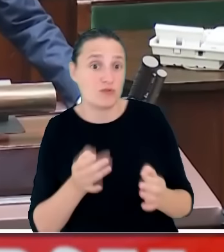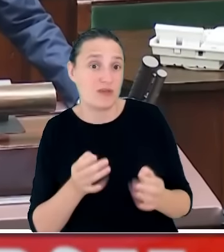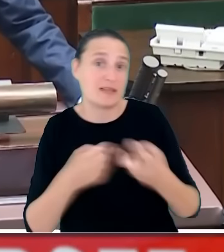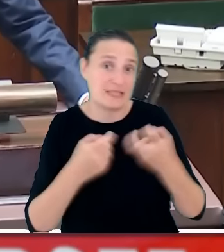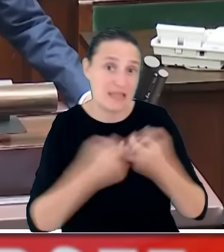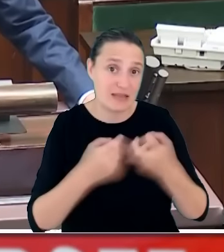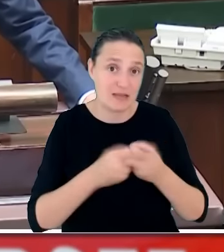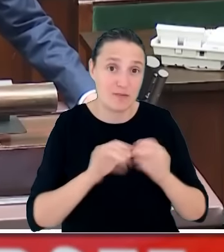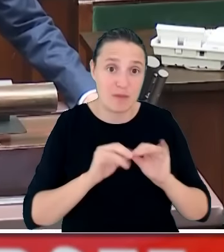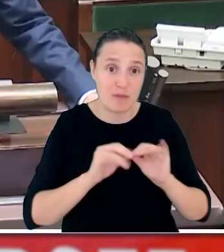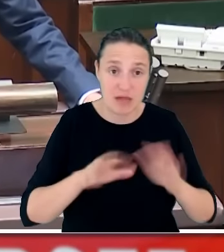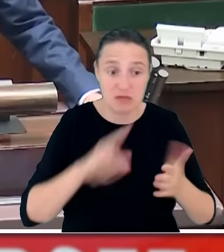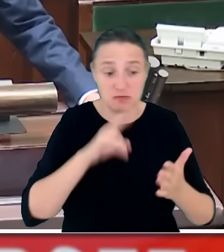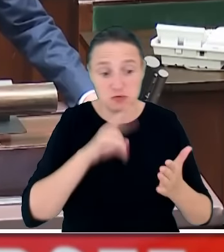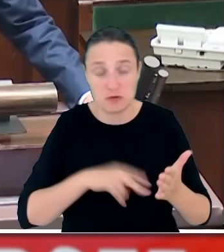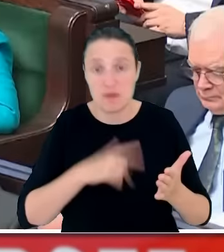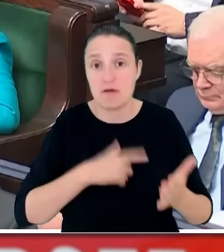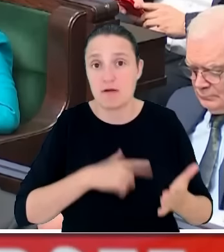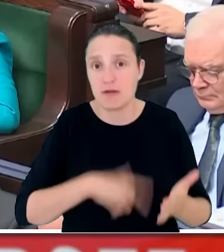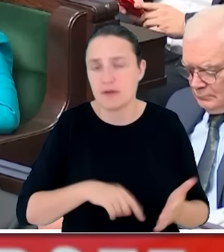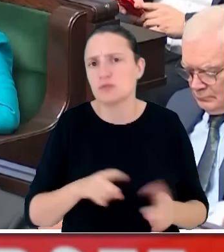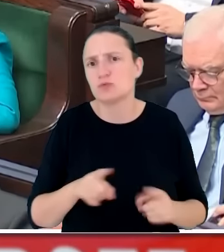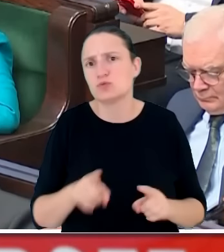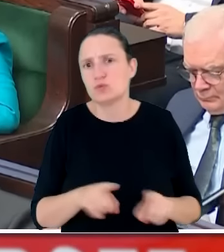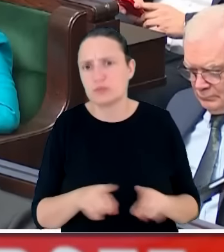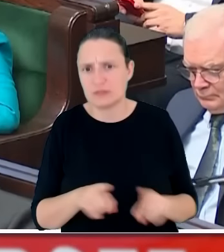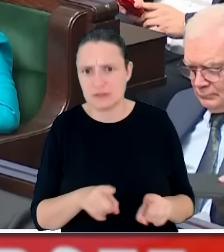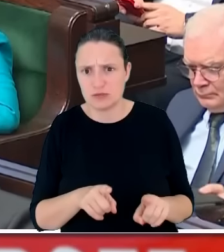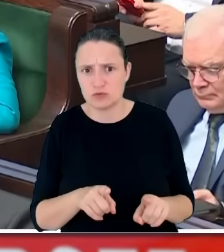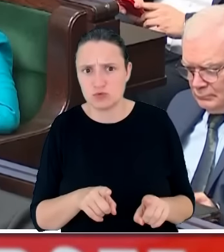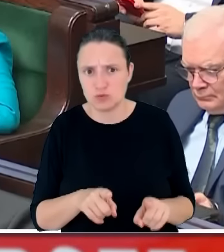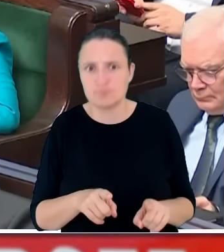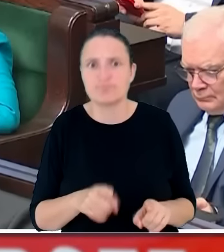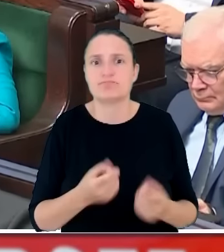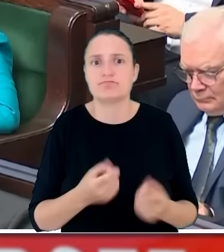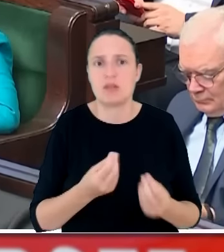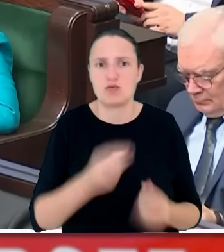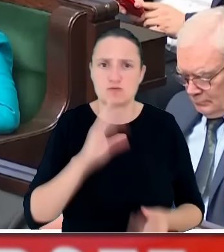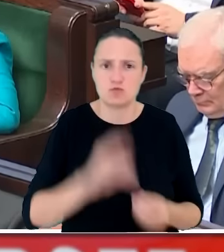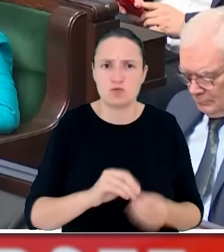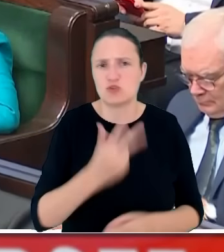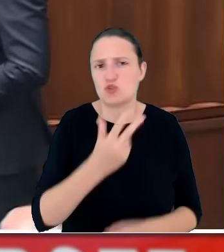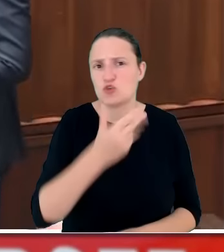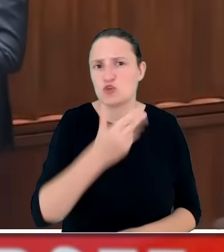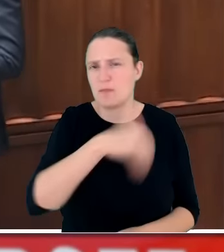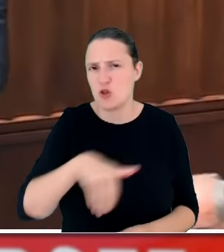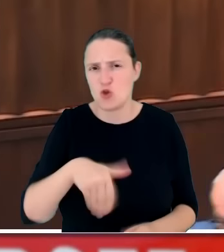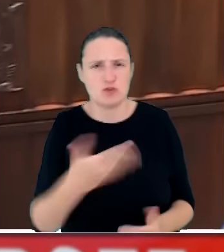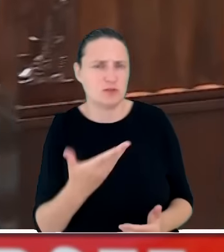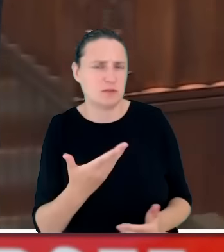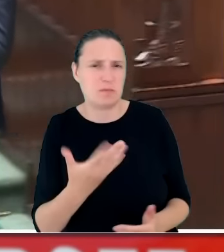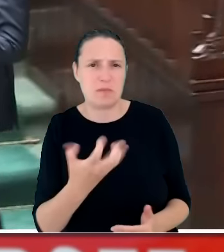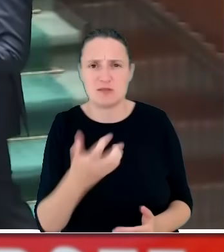możemy przeczytać, to dochodzą do nas takie informacje, że kwota ponad 3,5 miliona złotych miała być zakwestionowana